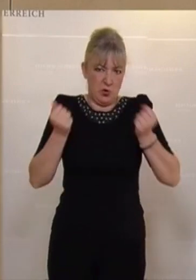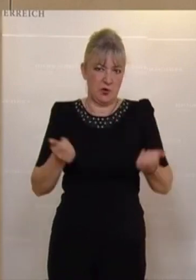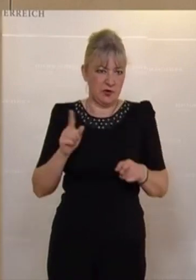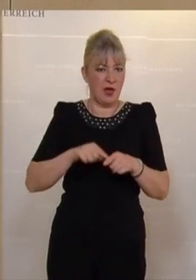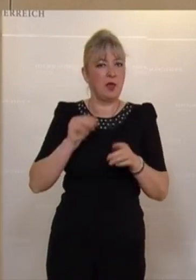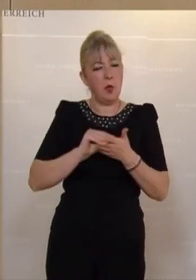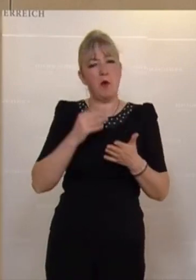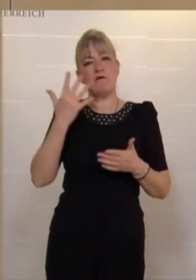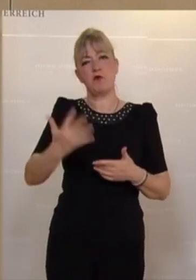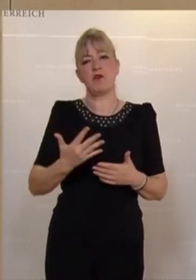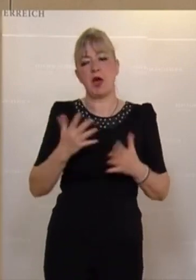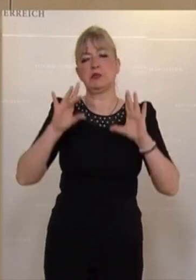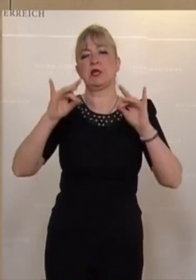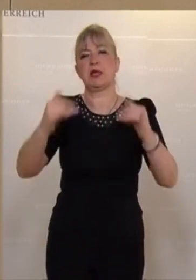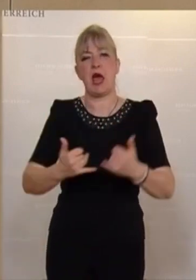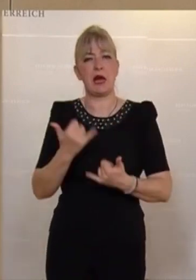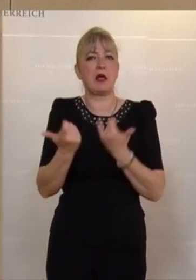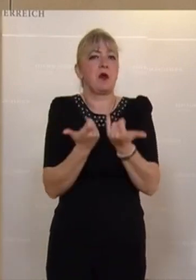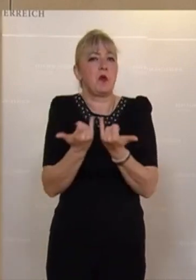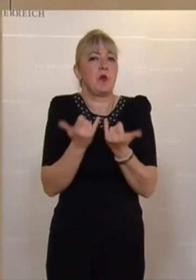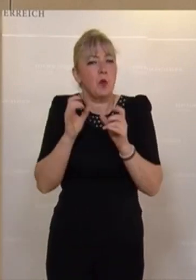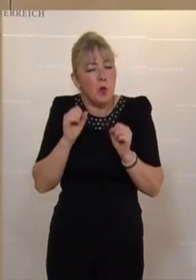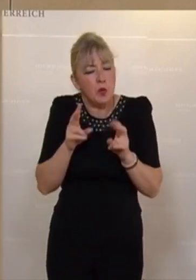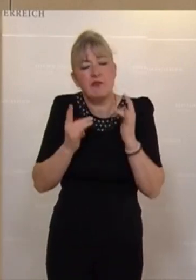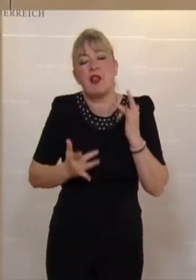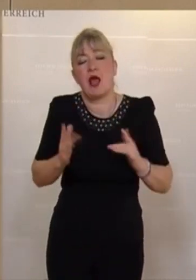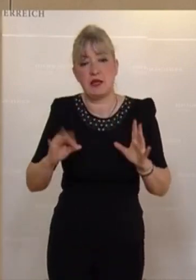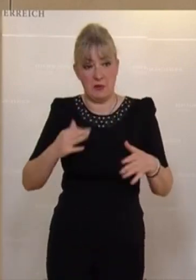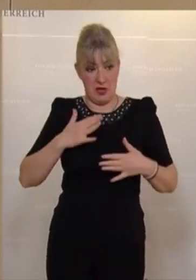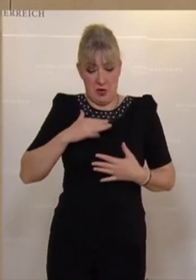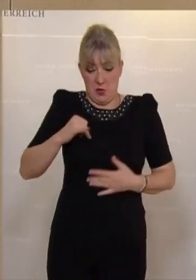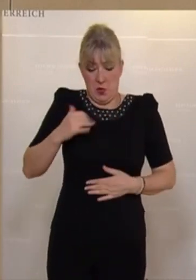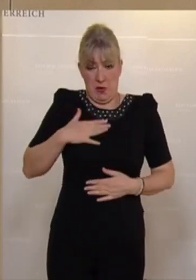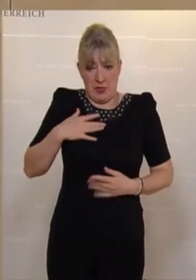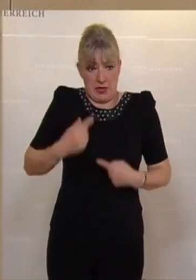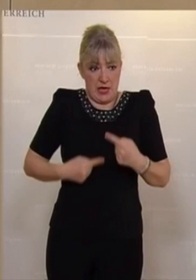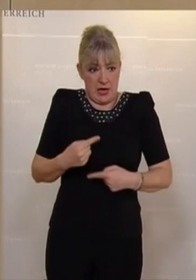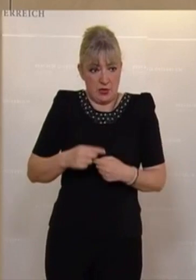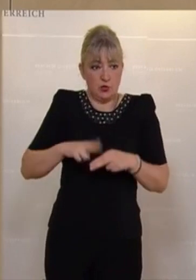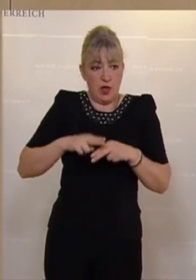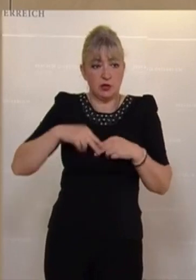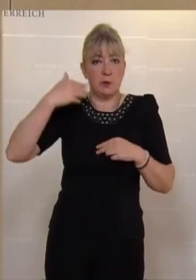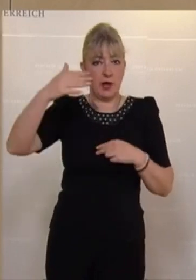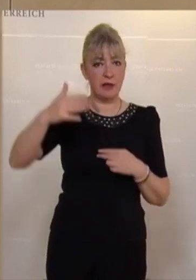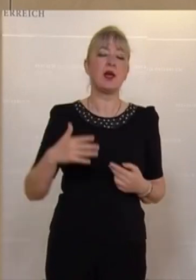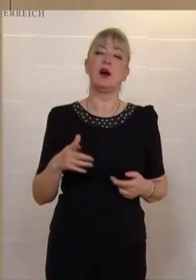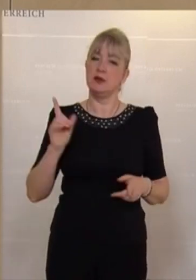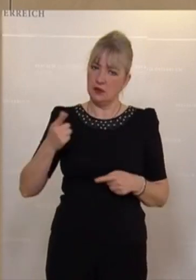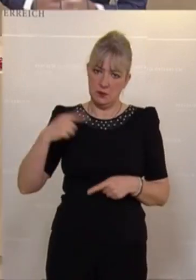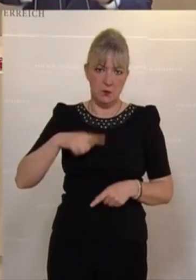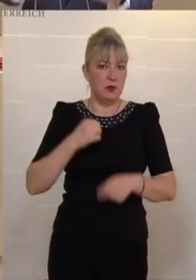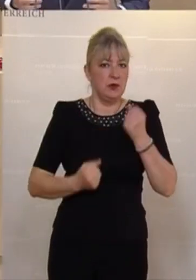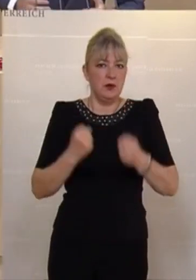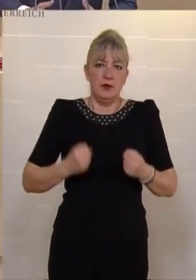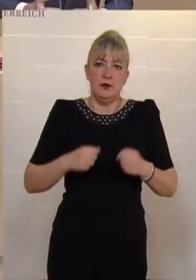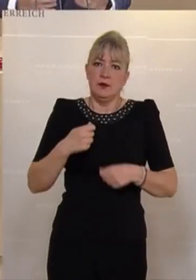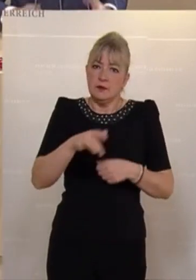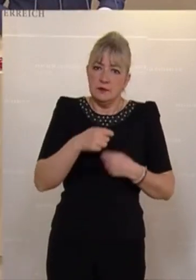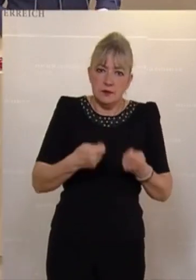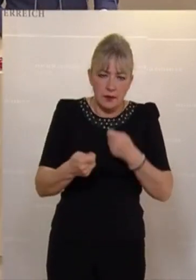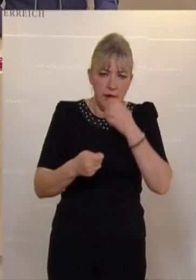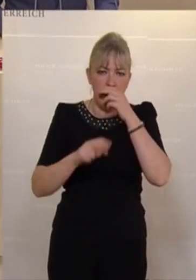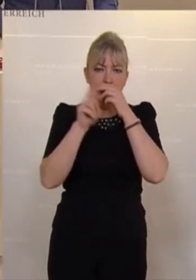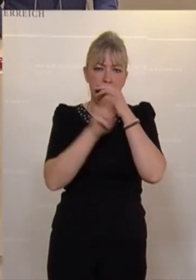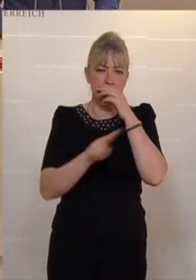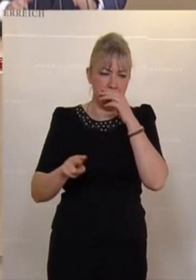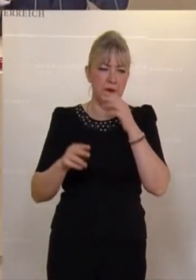vielleicht noch fünf Jahre gut oder zehn Jahre gut, aber die Jungen, meine Generation und die Generationen danach, die werden es immer schwerer haben am Arbeitsmarkt